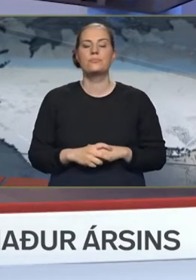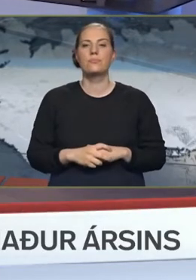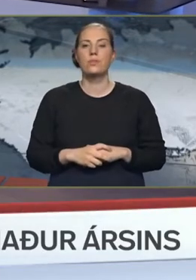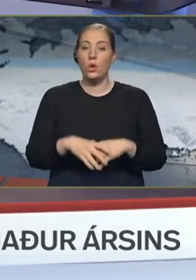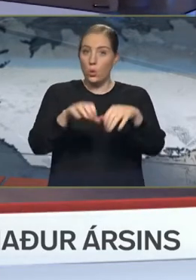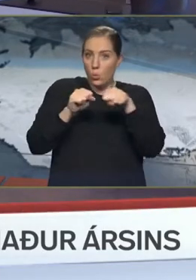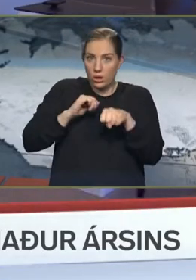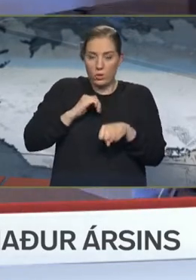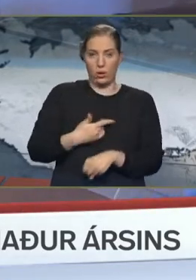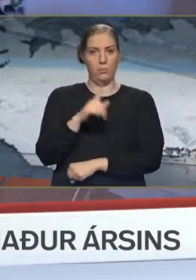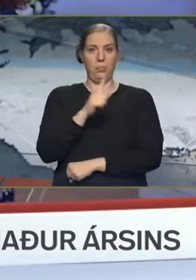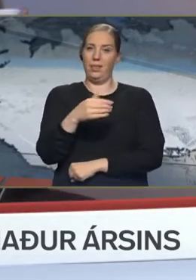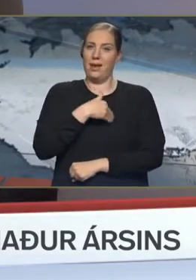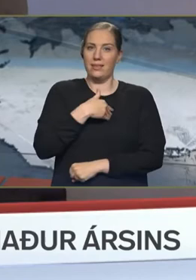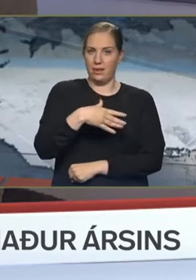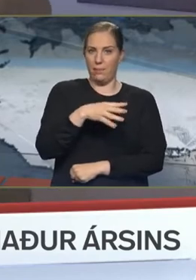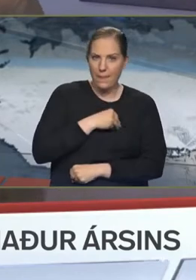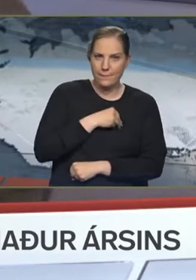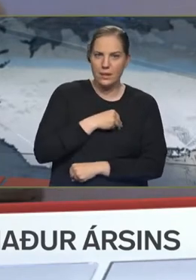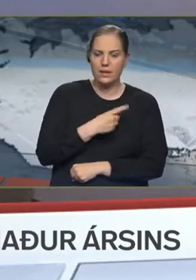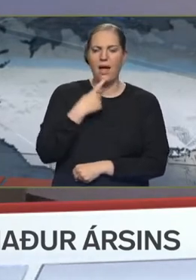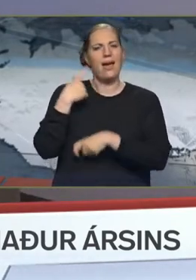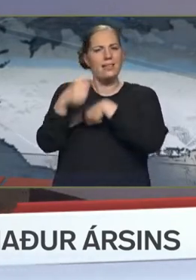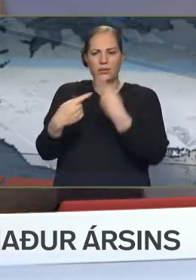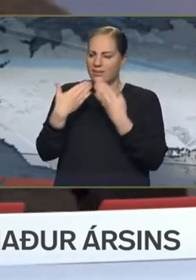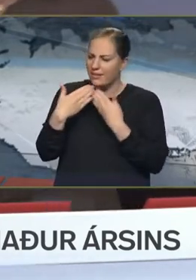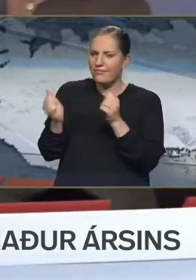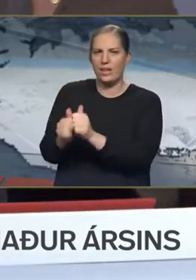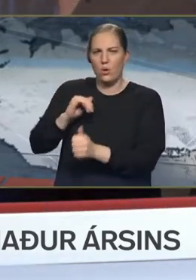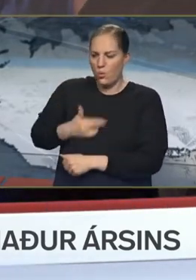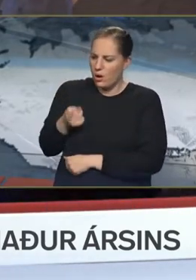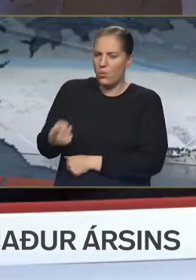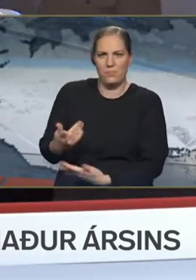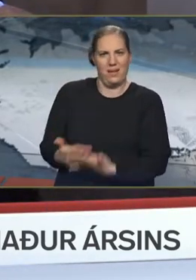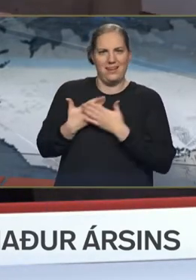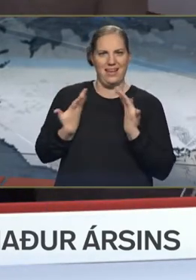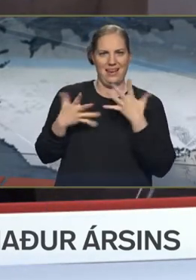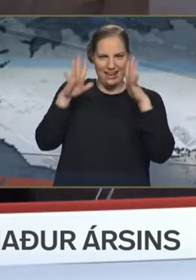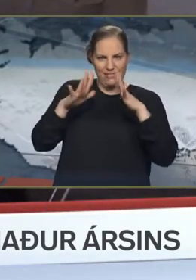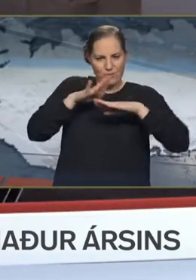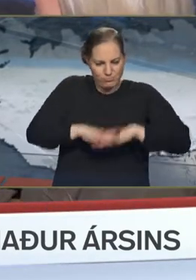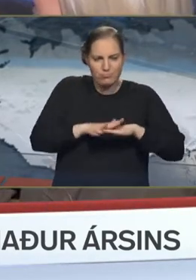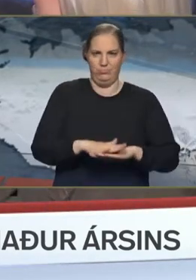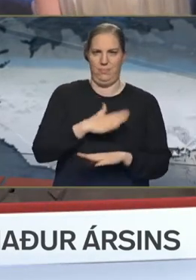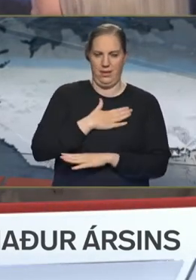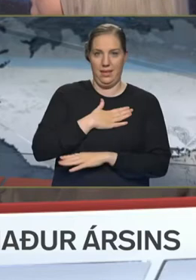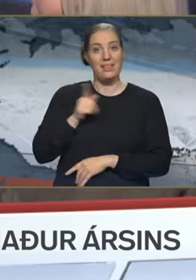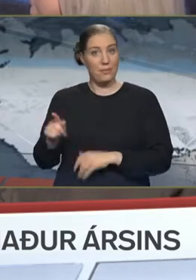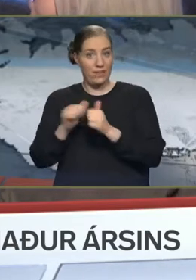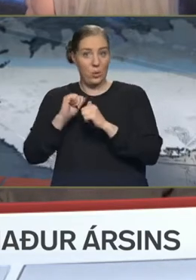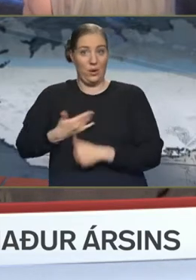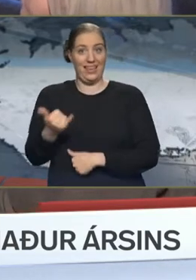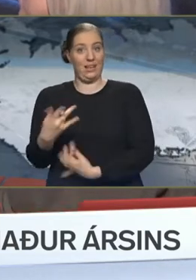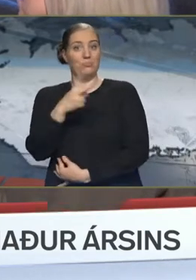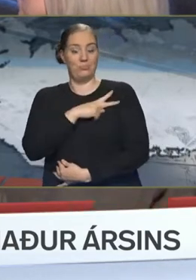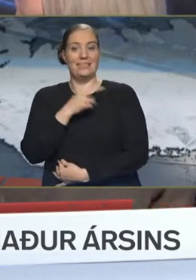Ungu kona sem fór í skindelit hjartastopp segist þeirra ævinlega þakklátt vinkonu sinni sem bjargaði lífinnar með endurlífkun. Vinkonan fekk í